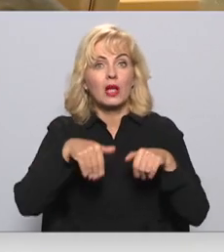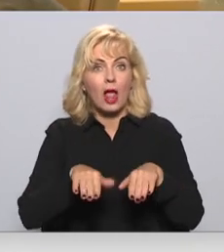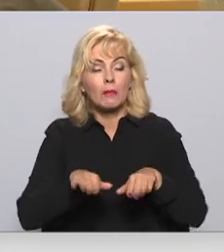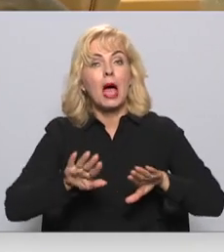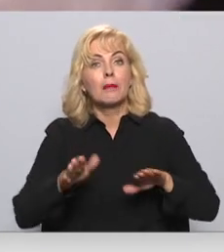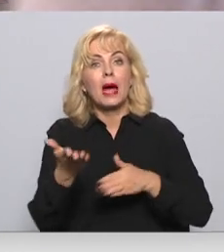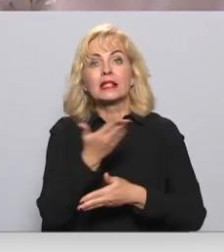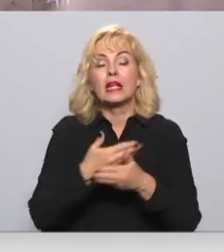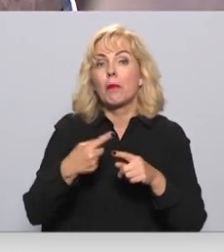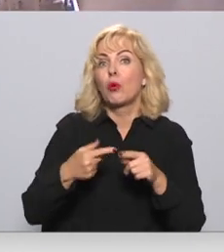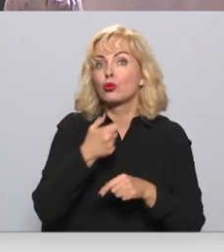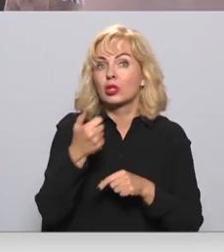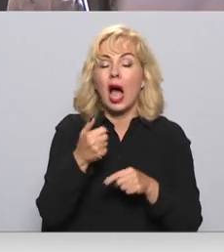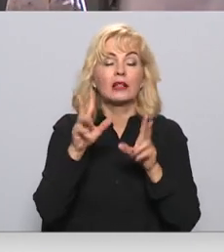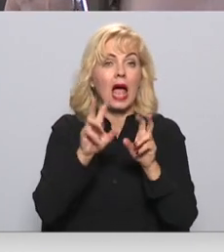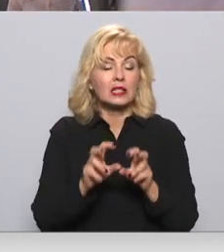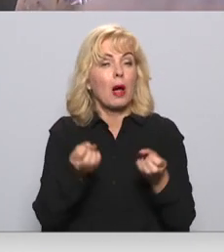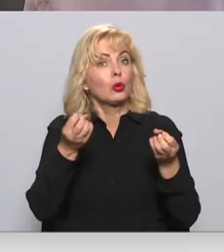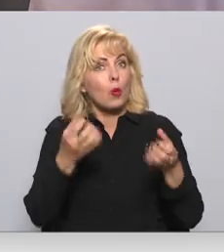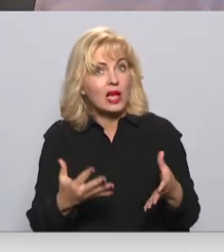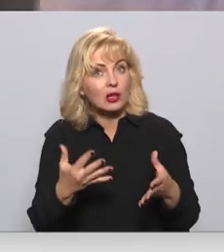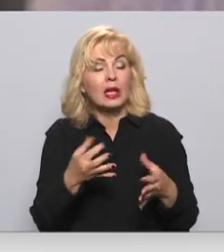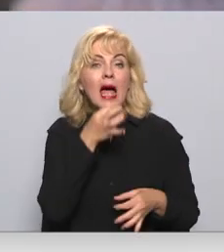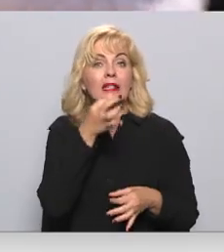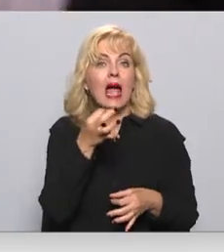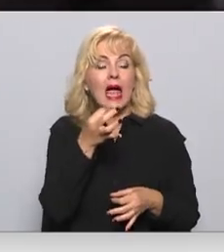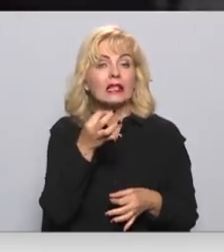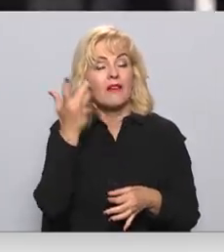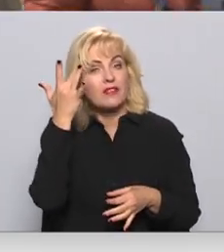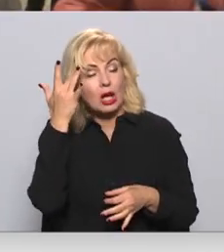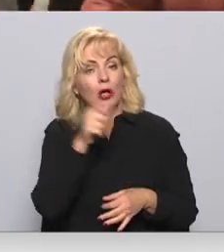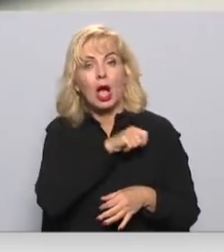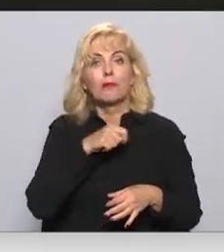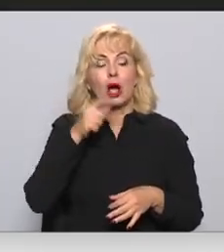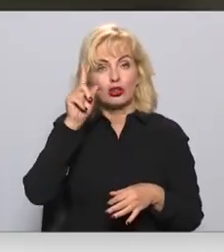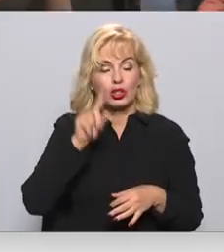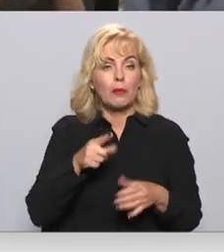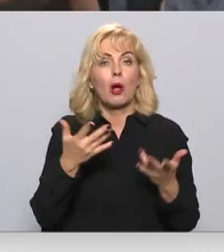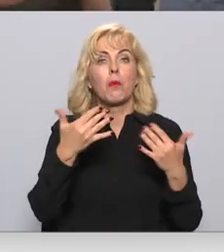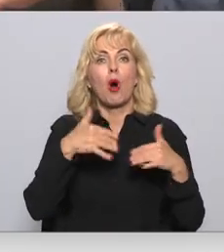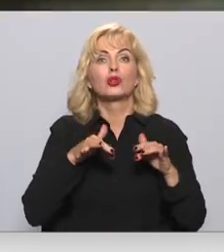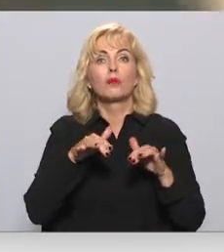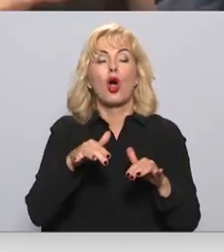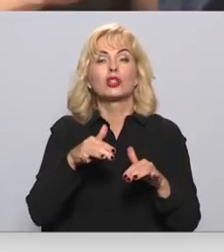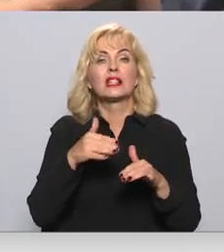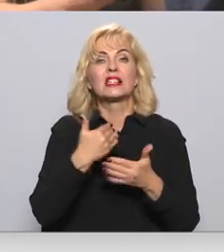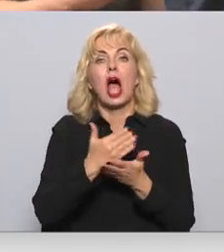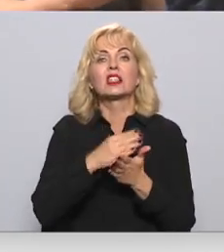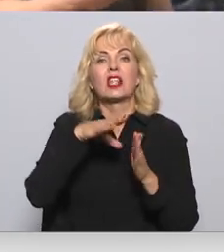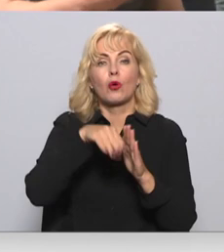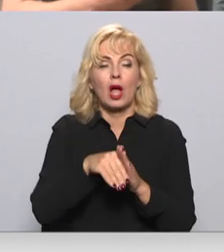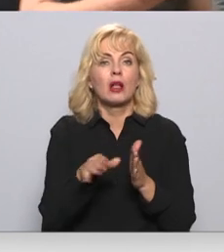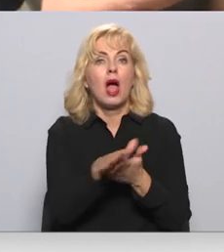sadarbības pūsgada garumā eksperti secinājuši, ka viņu paustie viedokļi paši kļūs par politiskā procesa sastāvdāju. Nav bijusi tā